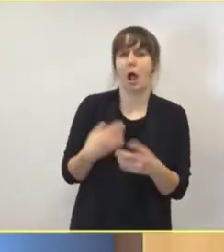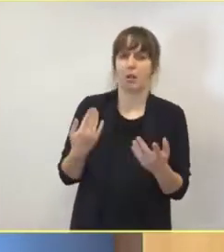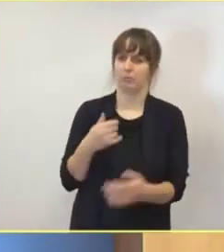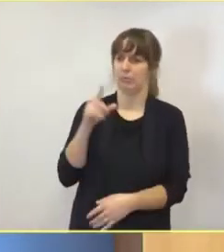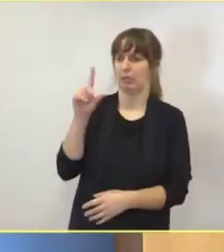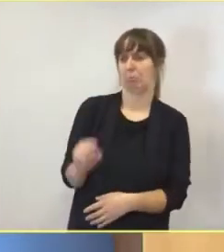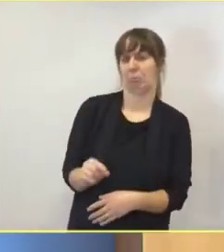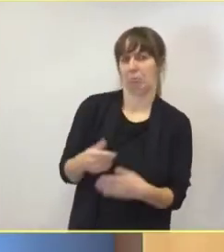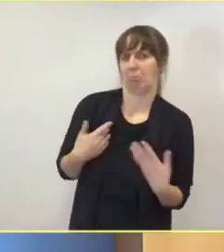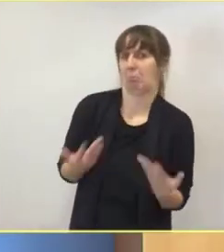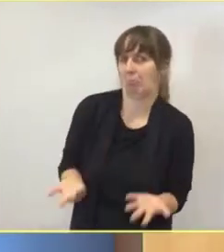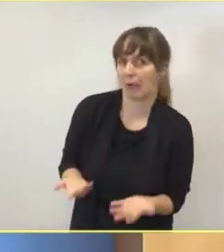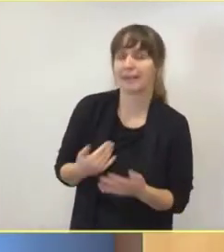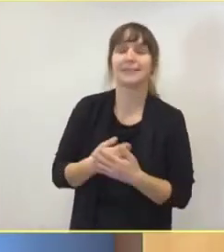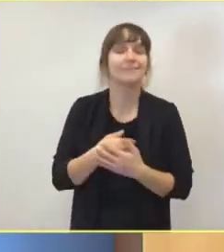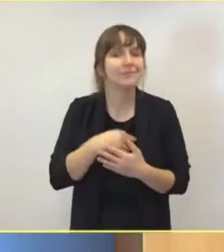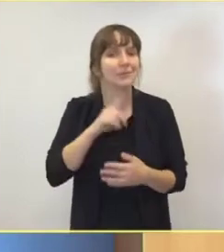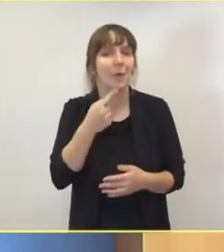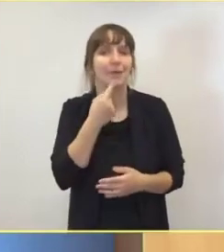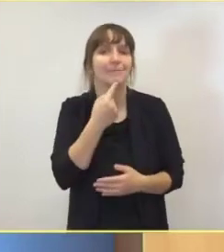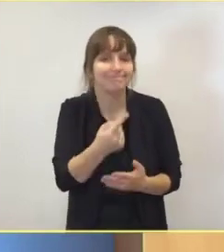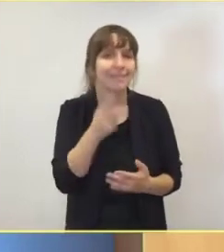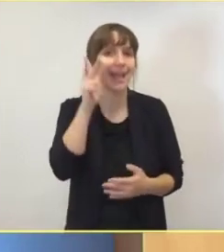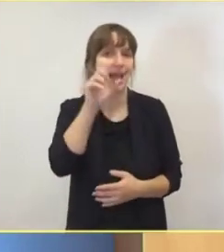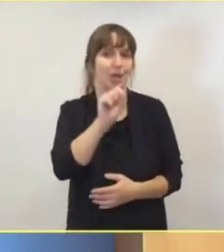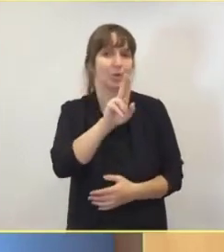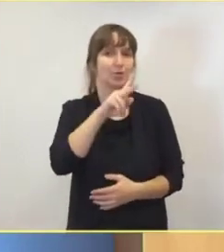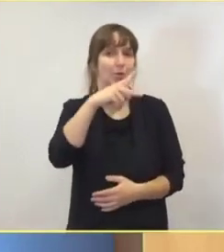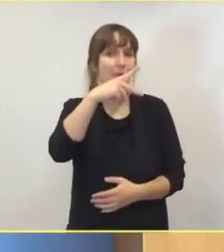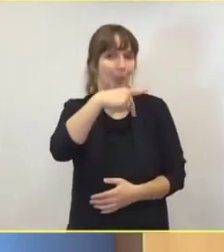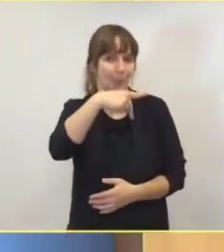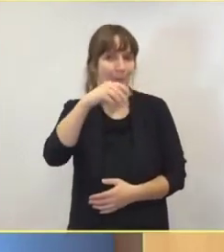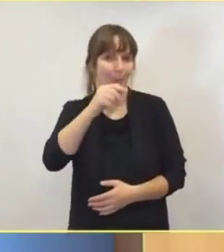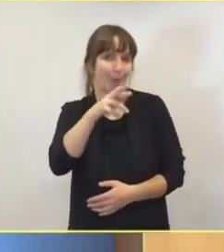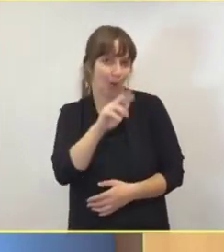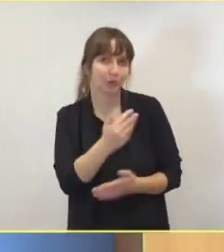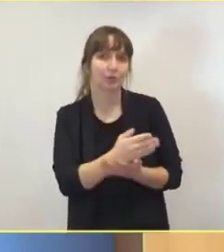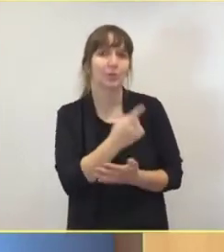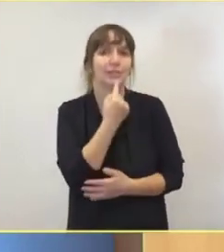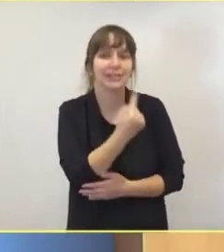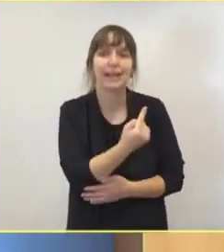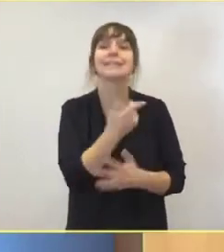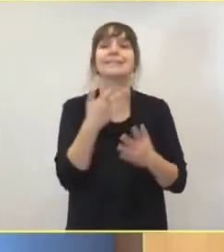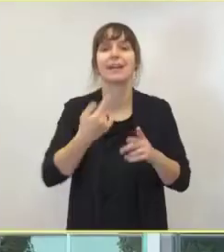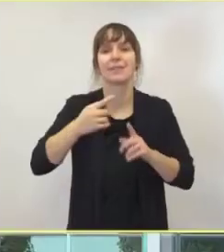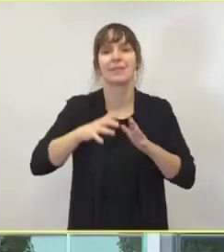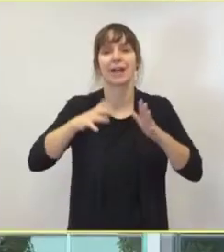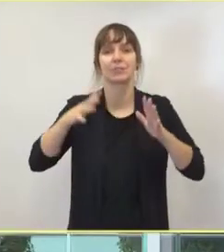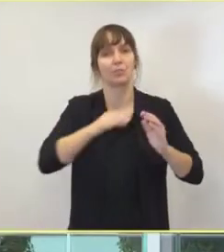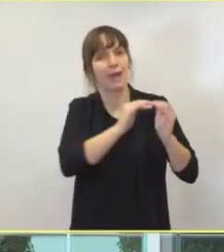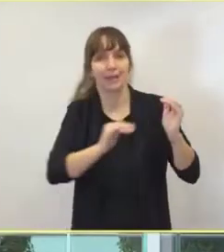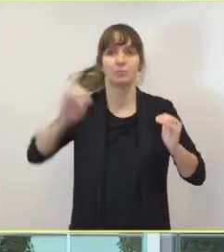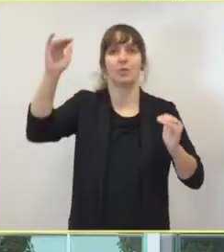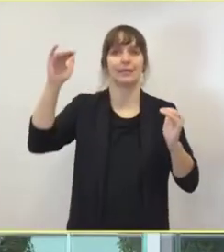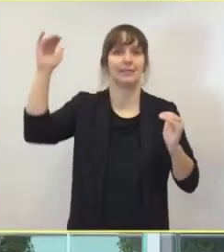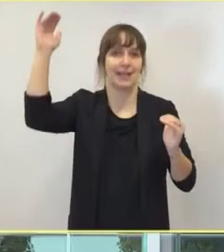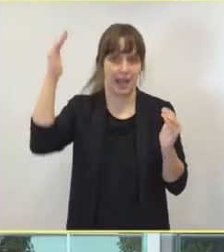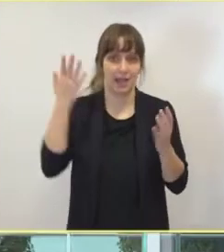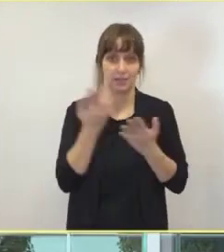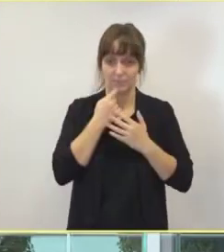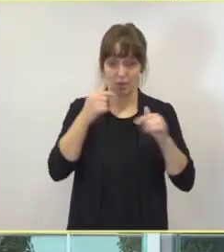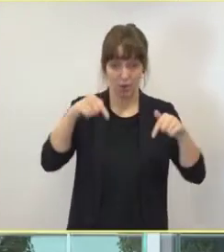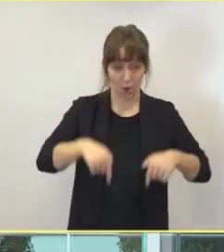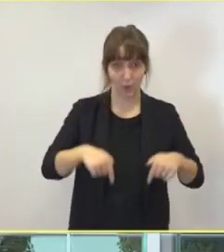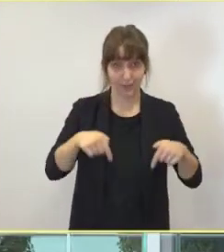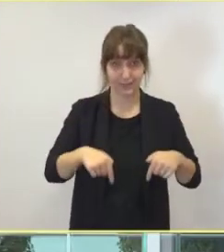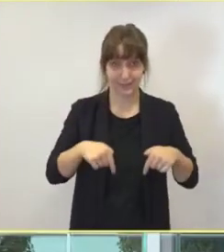weise nochmal, auch wie Herr Suttorp, nochmal explizit auf das exponentielle Wachstum hin. Wenn ich sage, heute haben wir